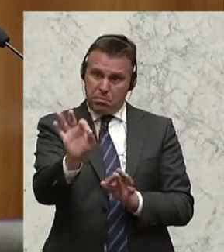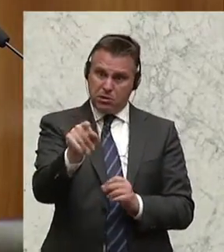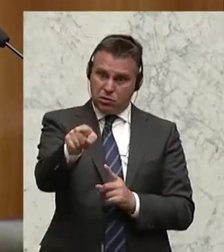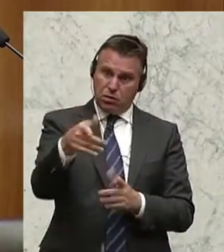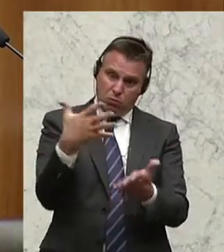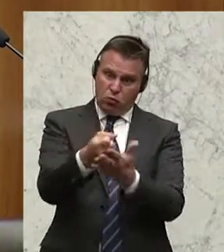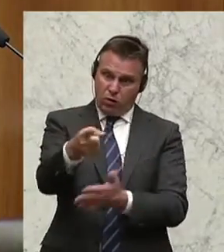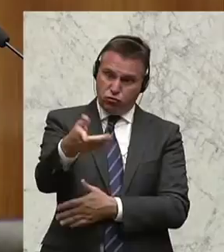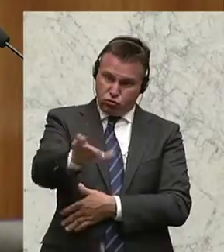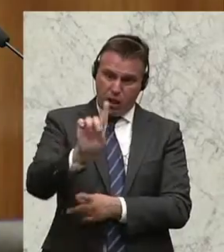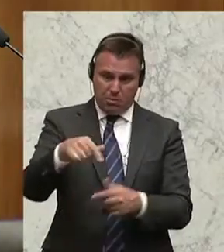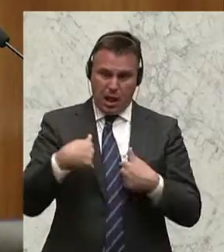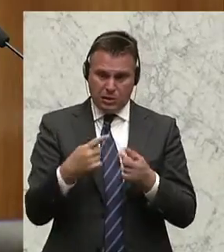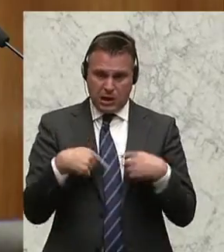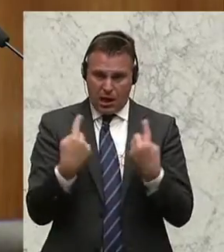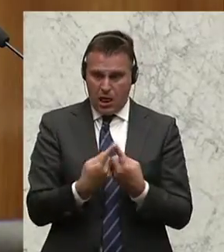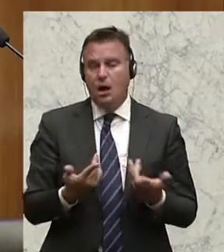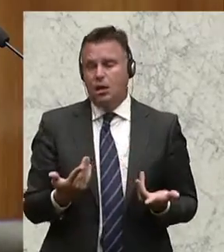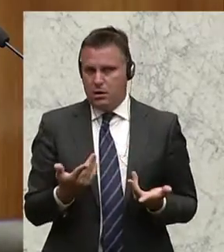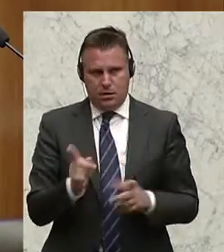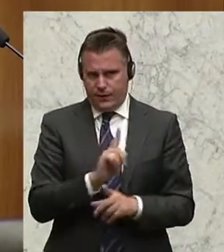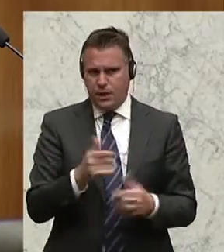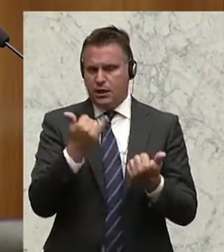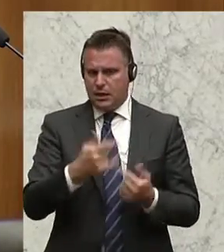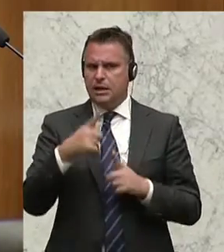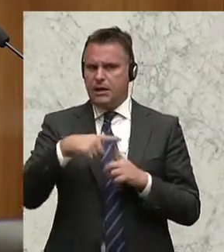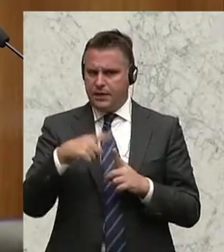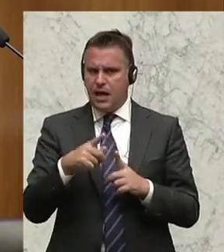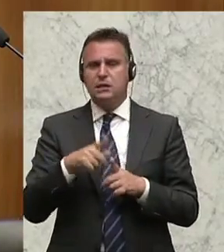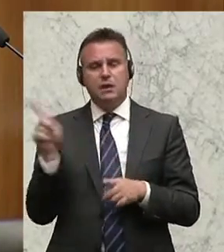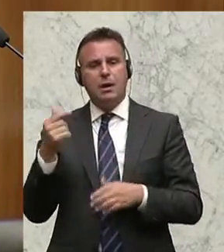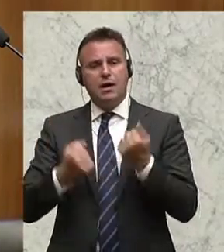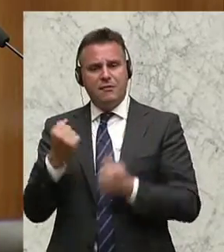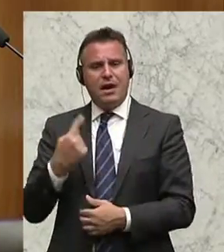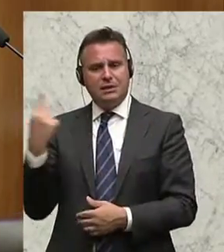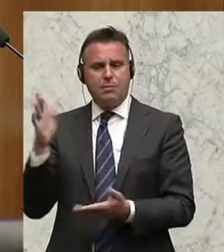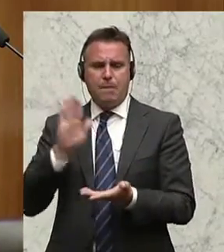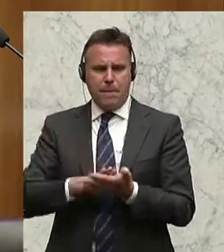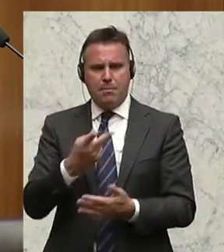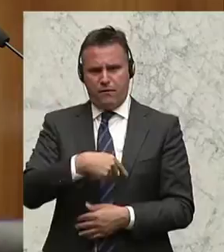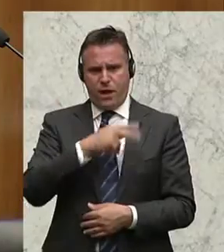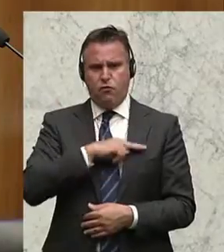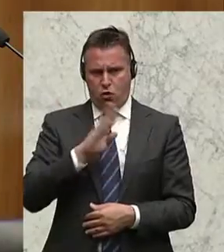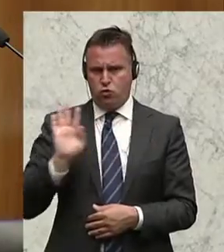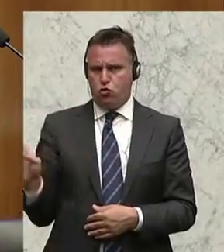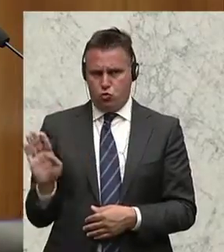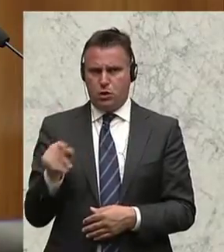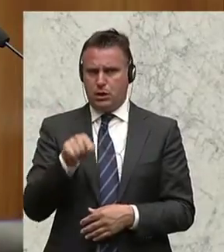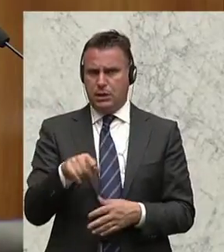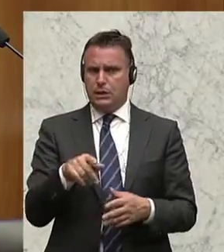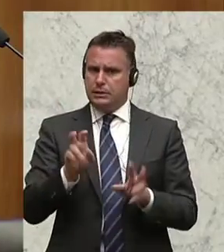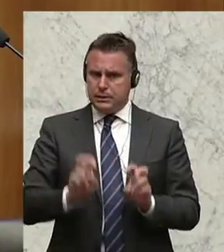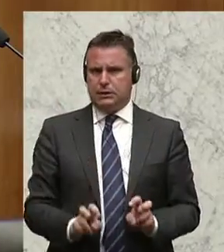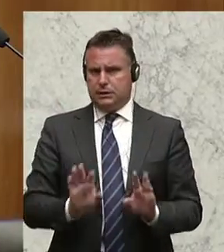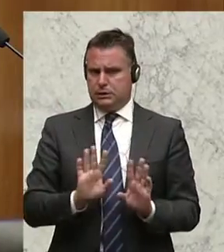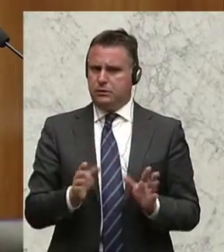sind Dinge, um die geht es jetzt nicht. Jetzt geht es um Tests mit Endverantwortung des Autofahrers, der im Fahrzeug sitzt. Ich glaube, das ist die